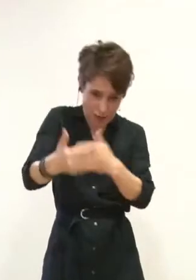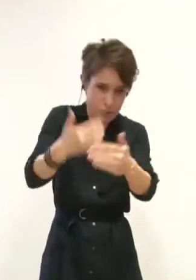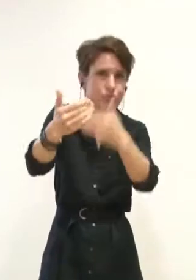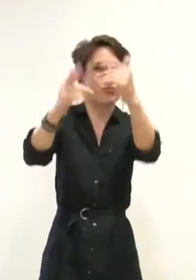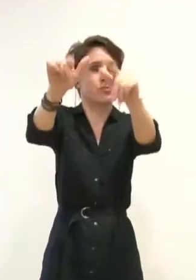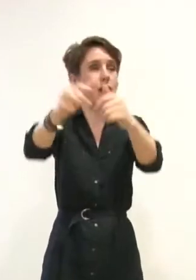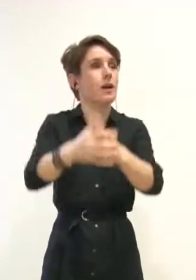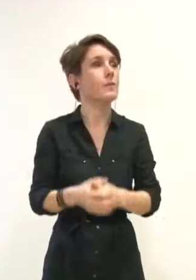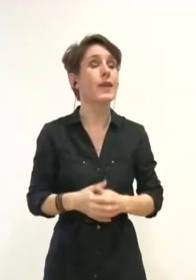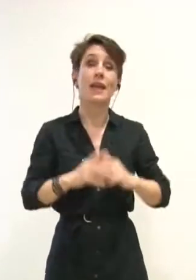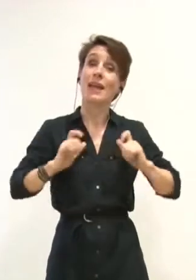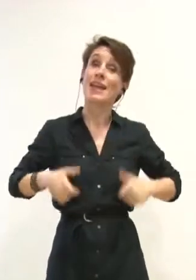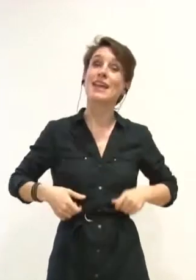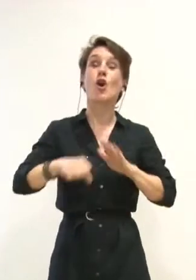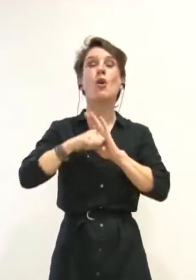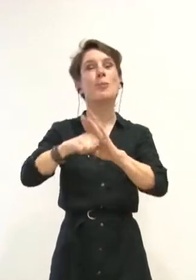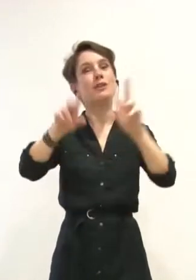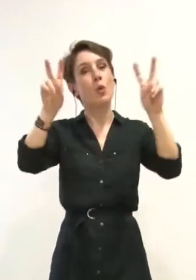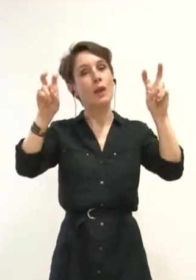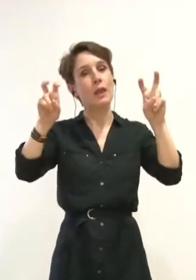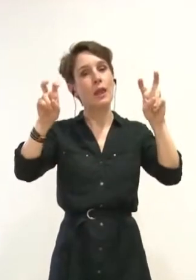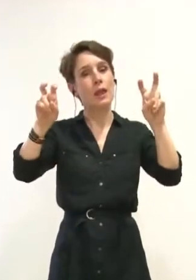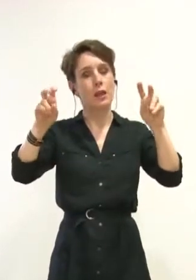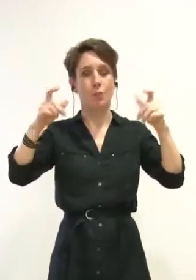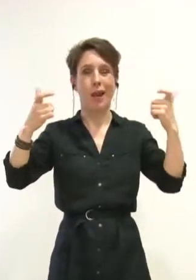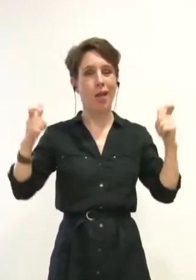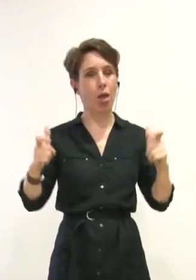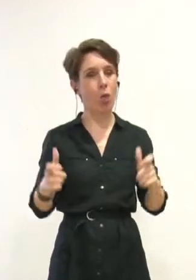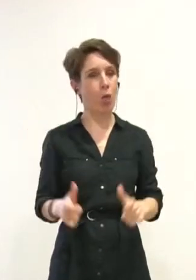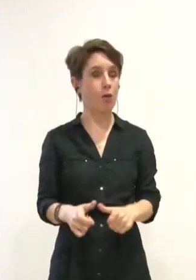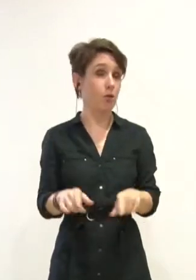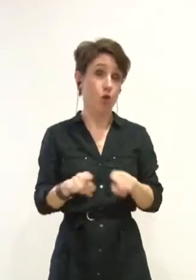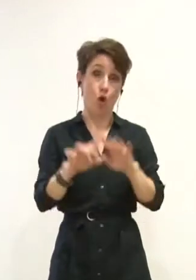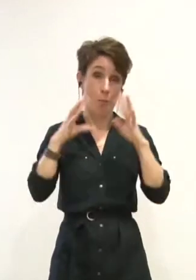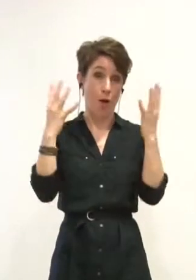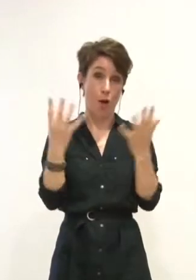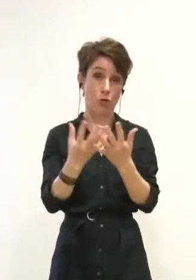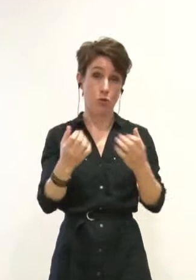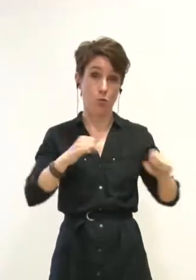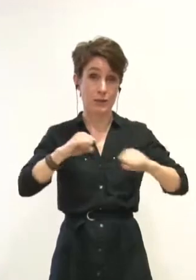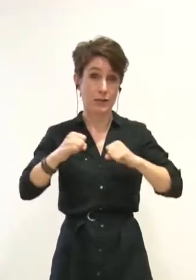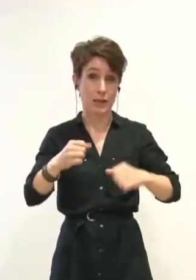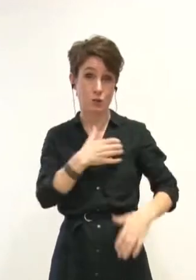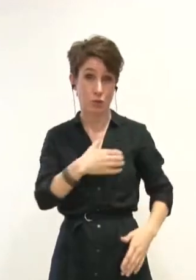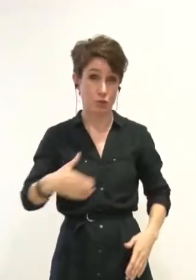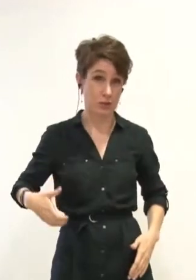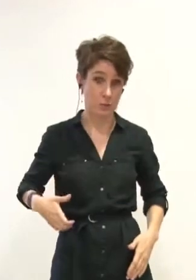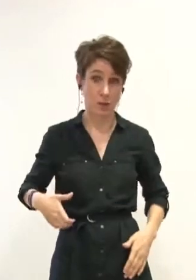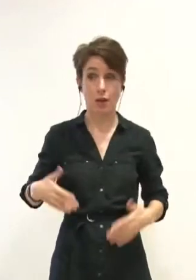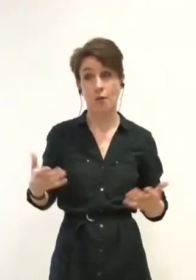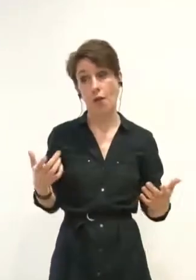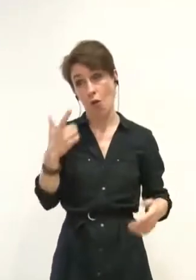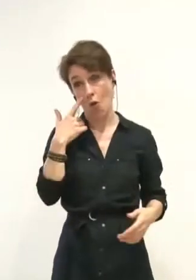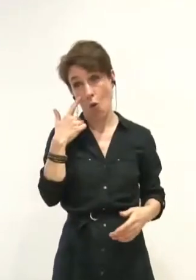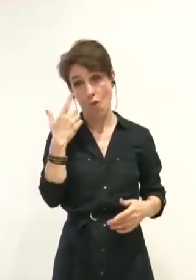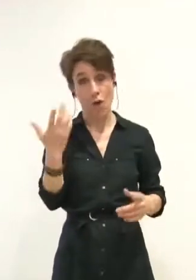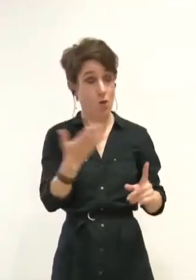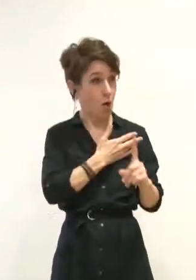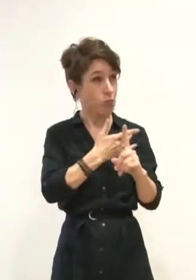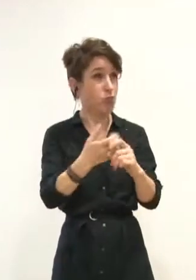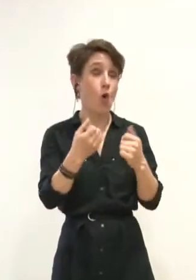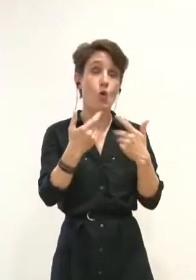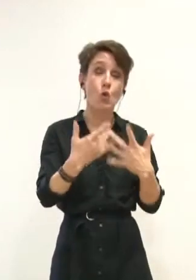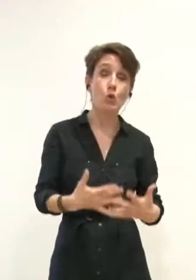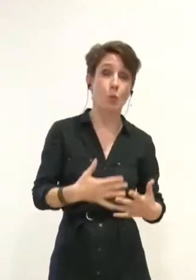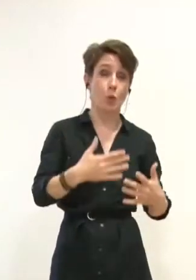priorité, est malgré tout passée à la moulinette, comme l'ensemble des secteurs de l'action municipale. Il suffit de constater les nombreuses décisions prises depuis